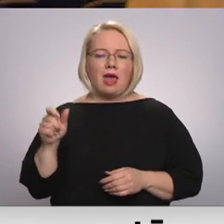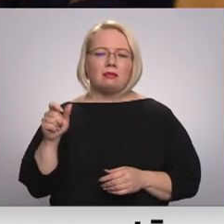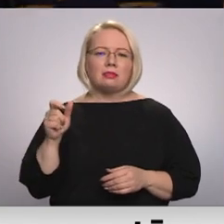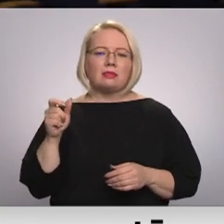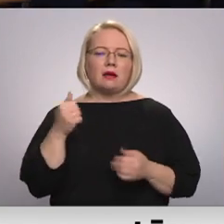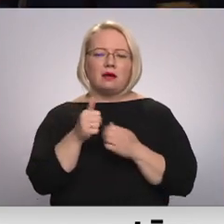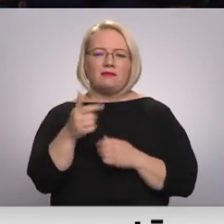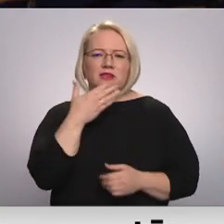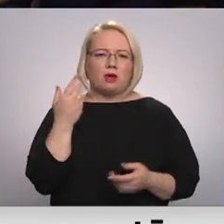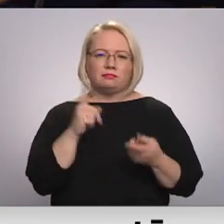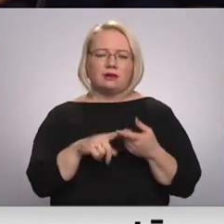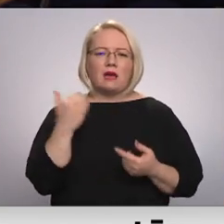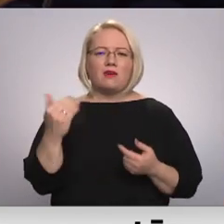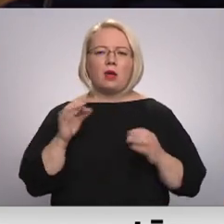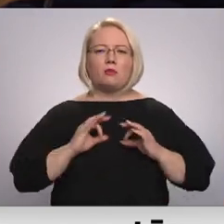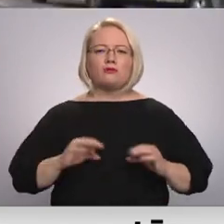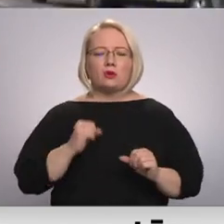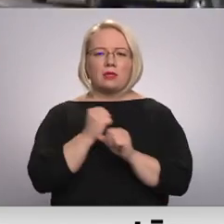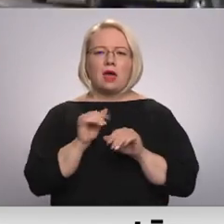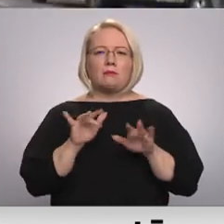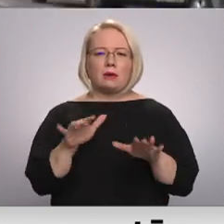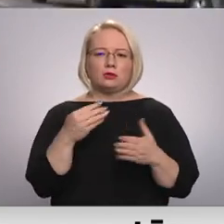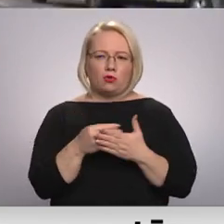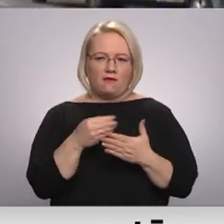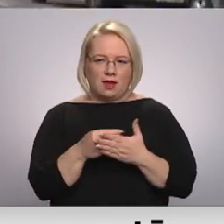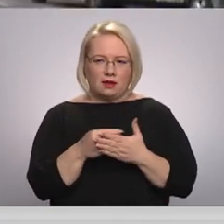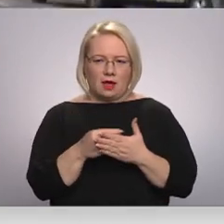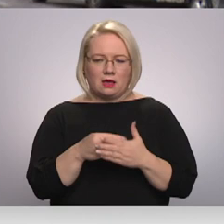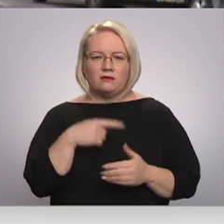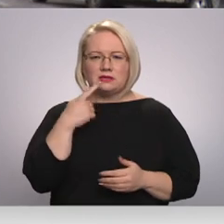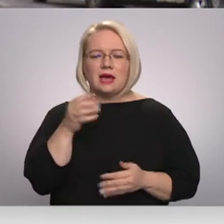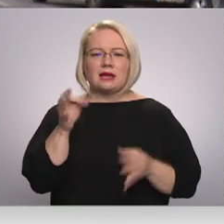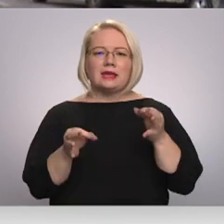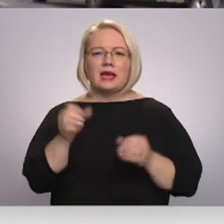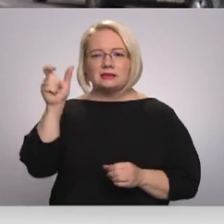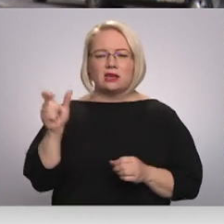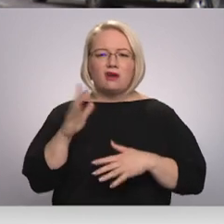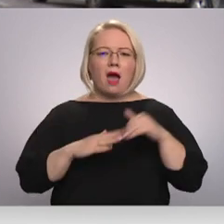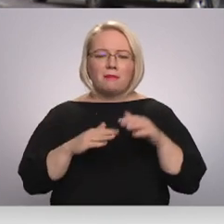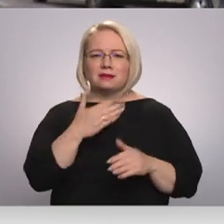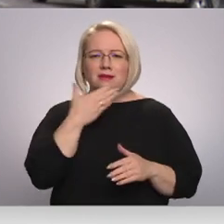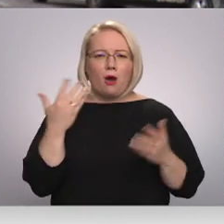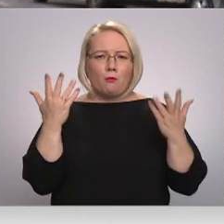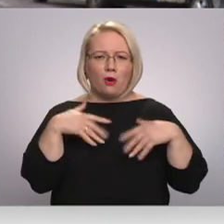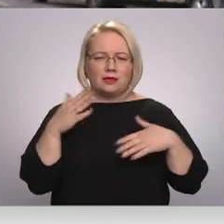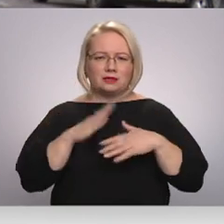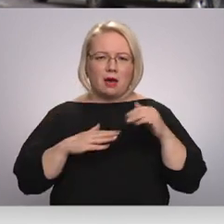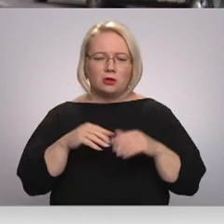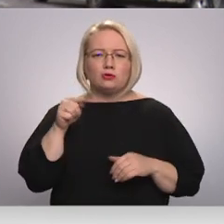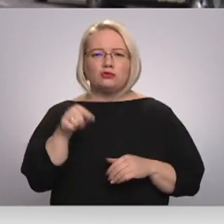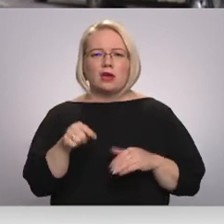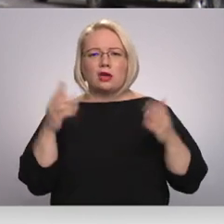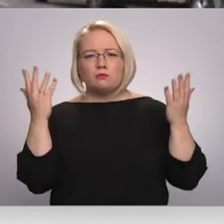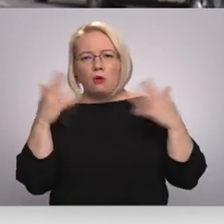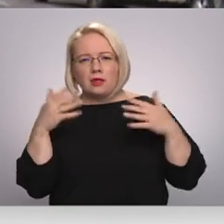saistīts ar viņas profesionālo darbības novērtējumu. Tiesnišamats nav politisks amats un šajās politiskajās,